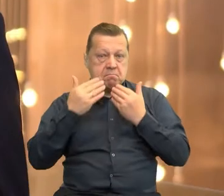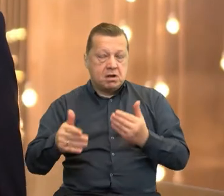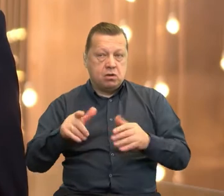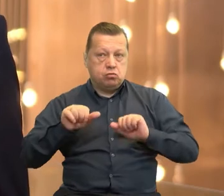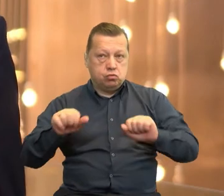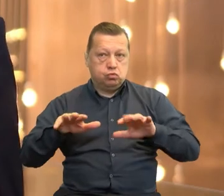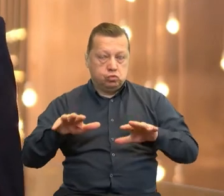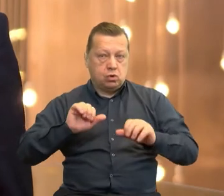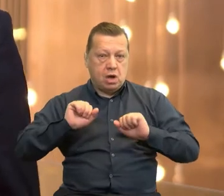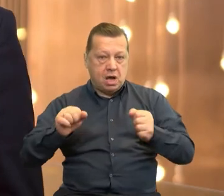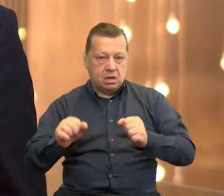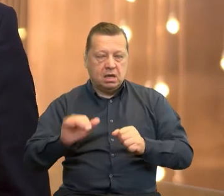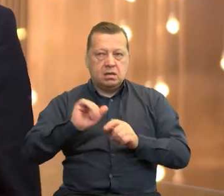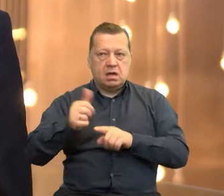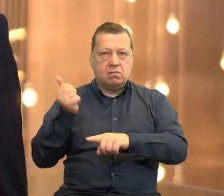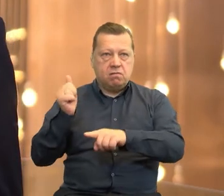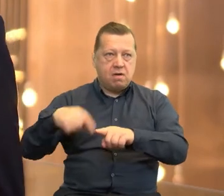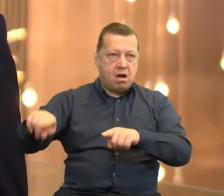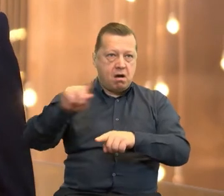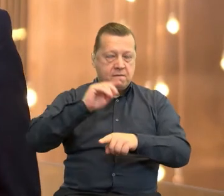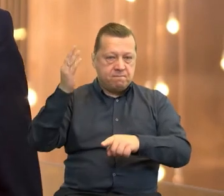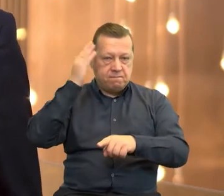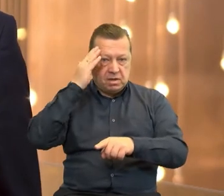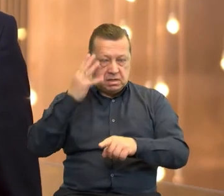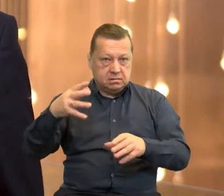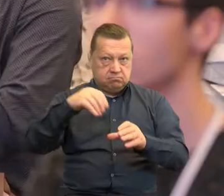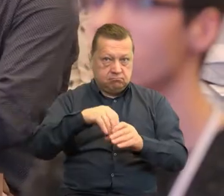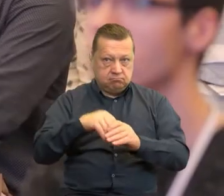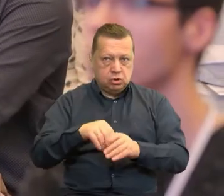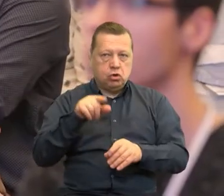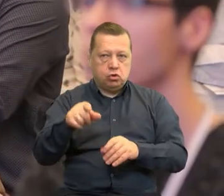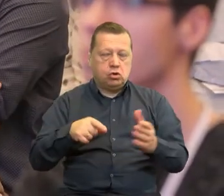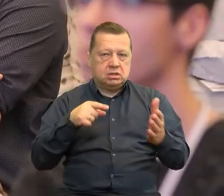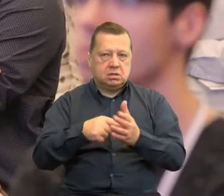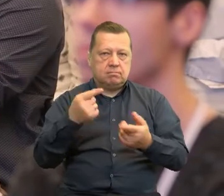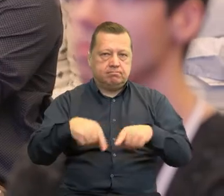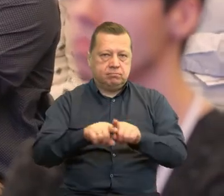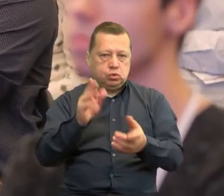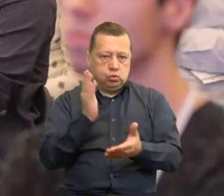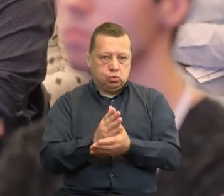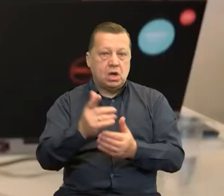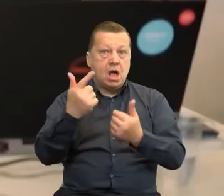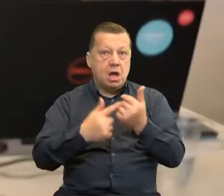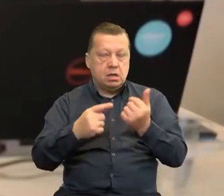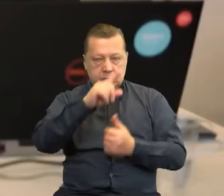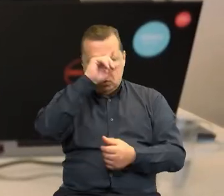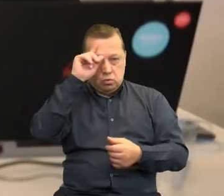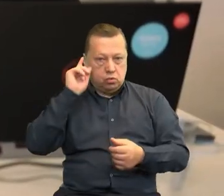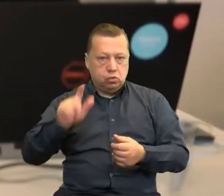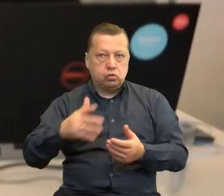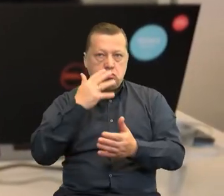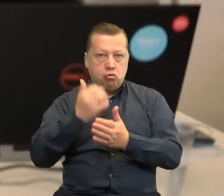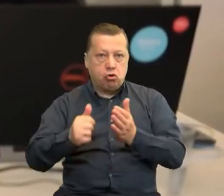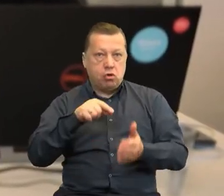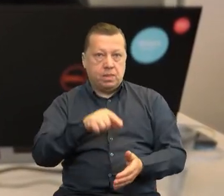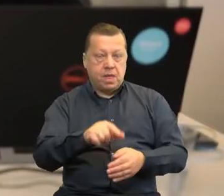i komplementarnej wiedzy partnerów nie tylko zrealizowaliśmy zaplanowany cel, ale przekroczyliśmy liczbę uczestników, którzy odnieśli korzyści